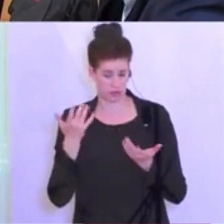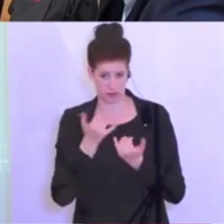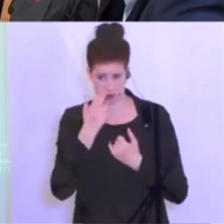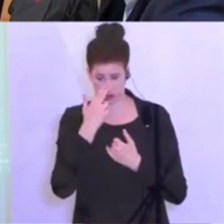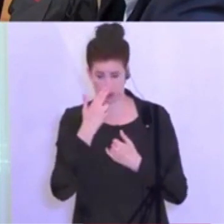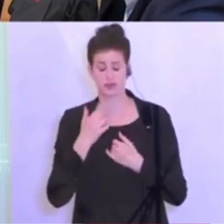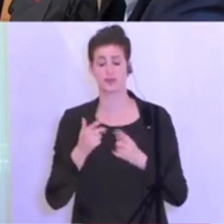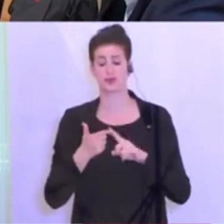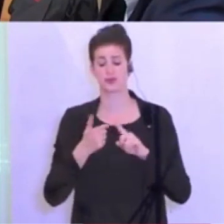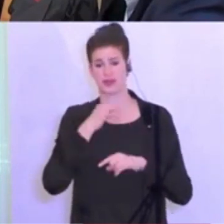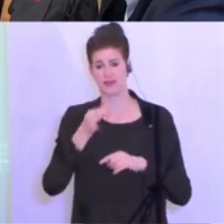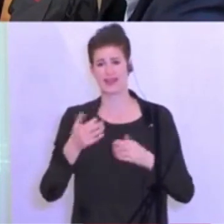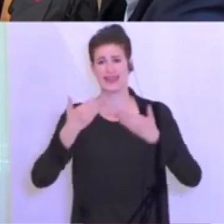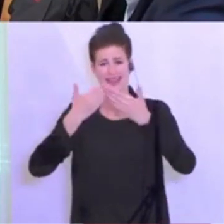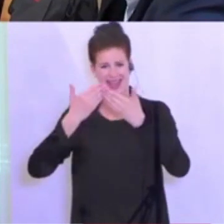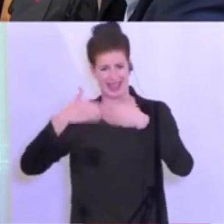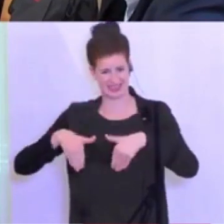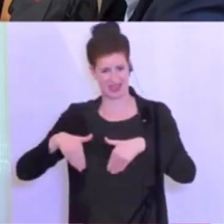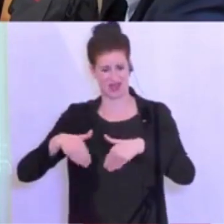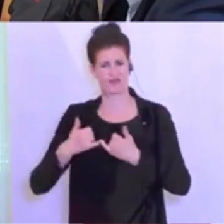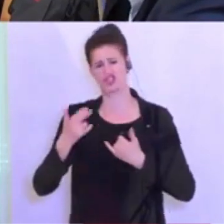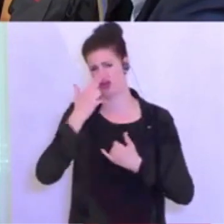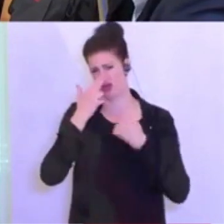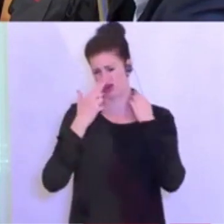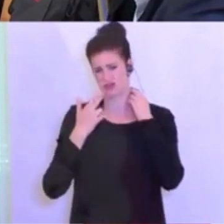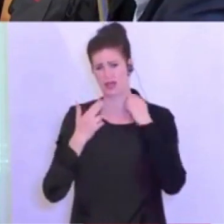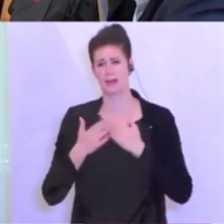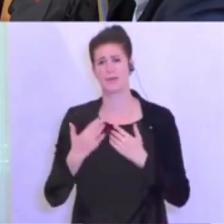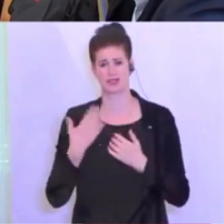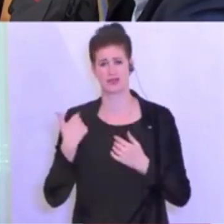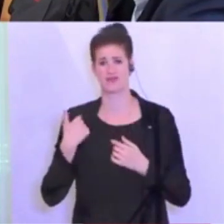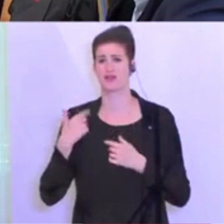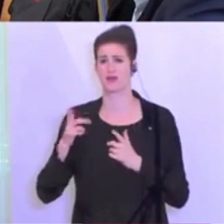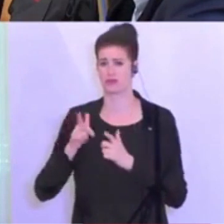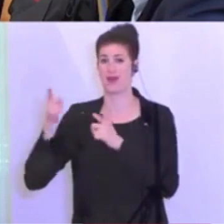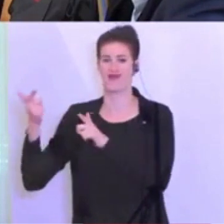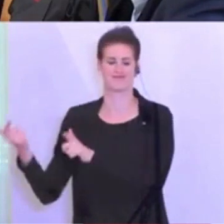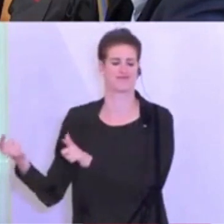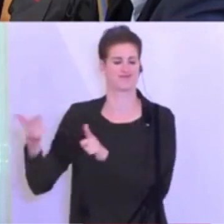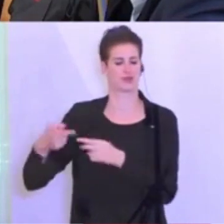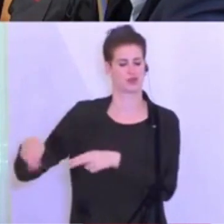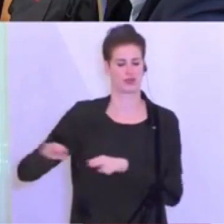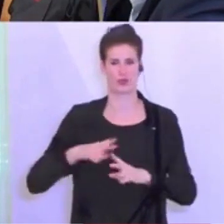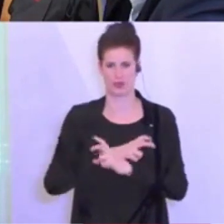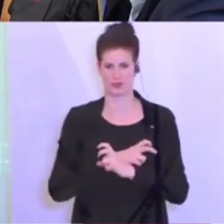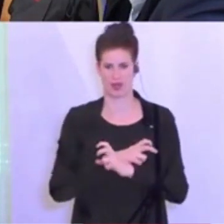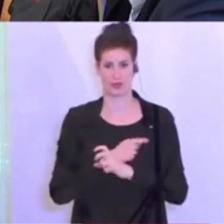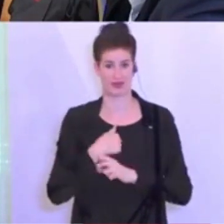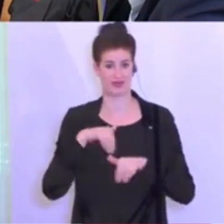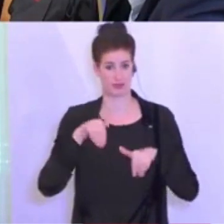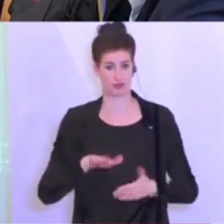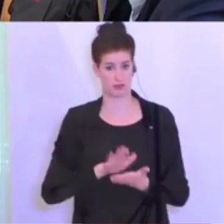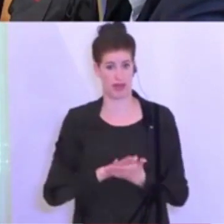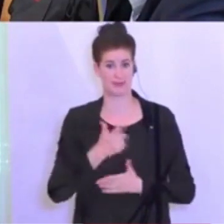bekannt zu geben, aber nach wie vor ist es ja so, wenn ich zurückreise nach Österreich, muss ich mich zwei Wochen in Quarantäne begeben oder einen negativen Test